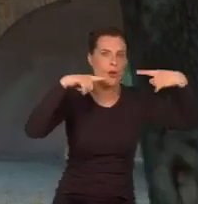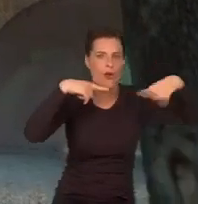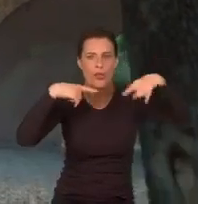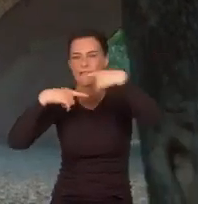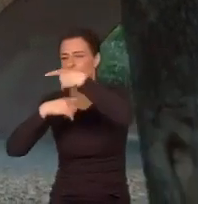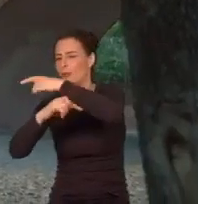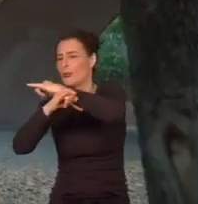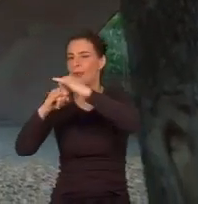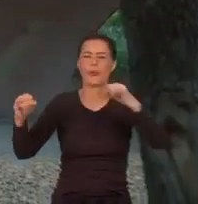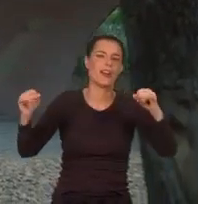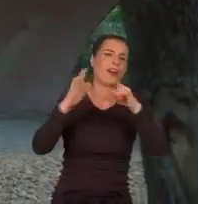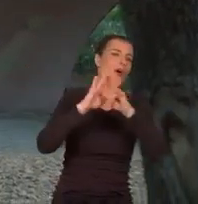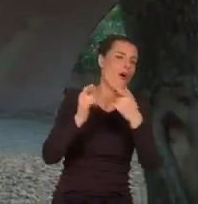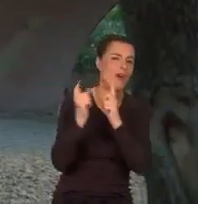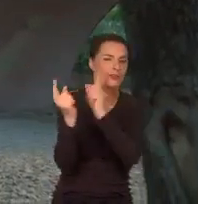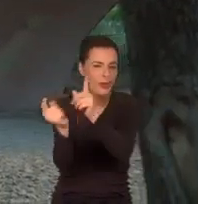schackach.